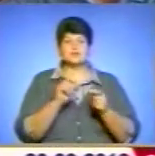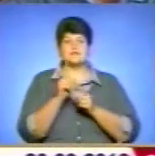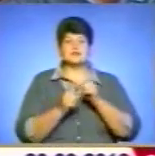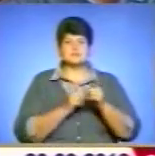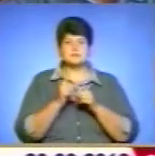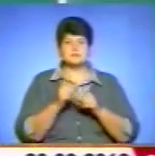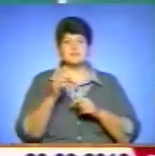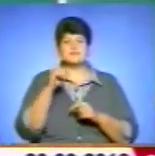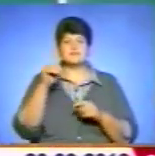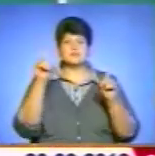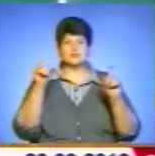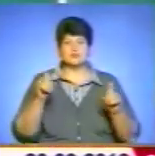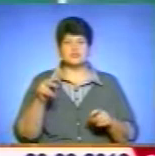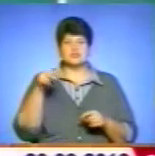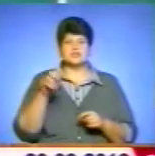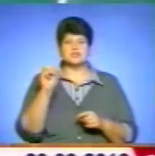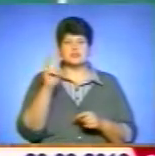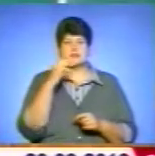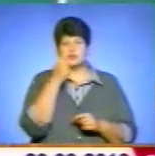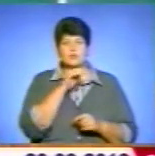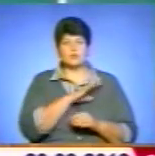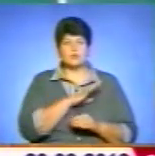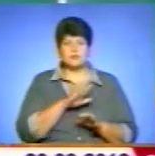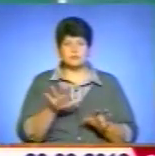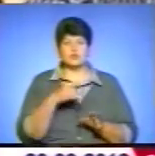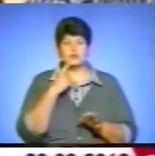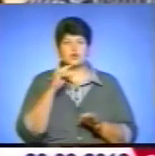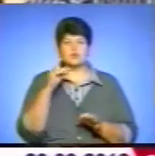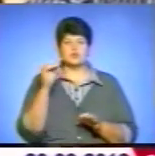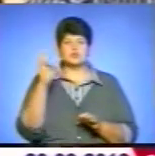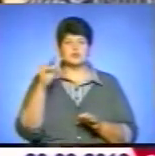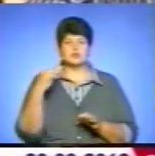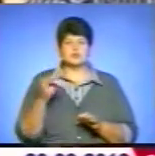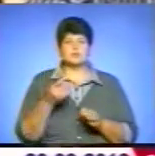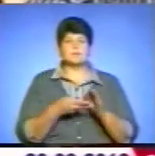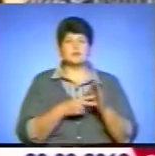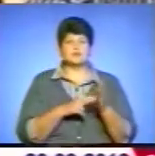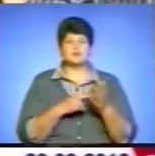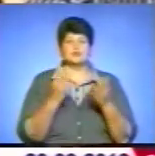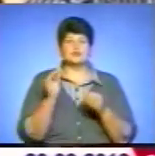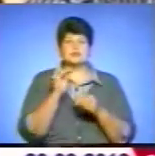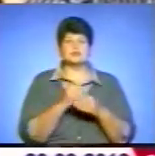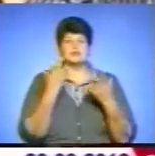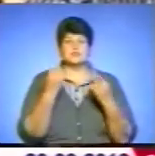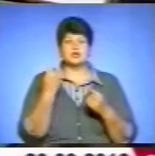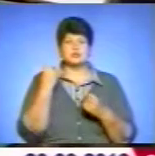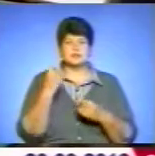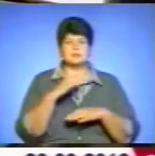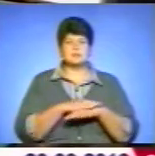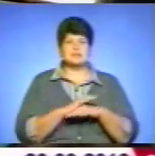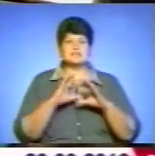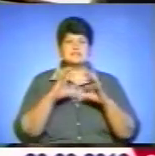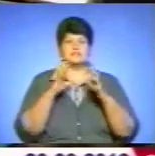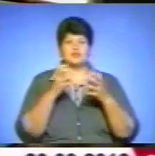незалежному оцінюванні 2013 року не буде, каже Юрій Шайнюк. Однак планують додати ще один предмет – світову літературу.